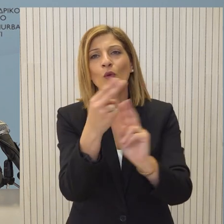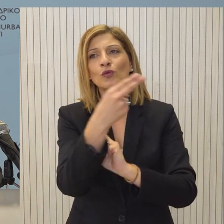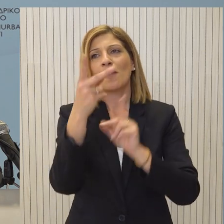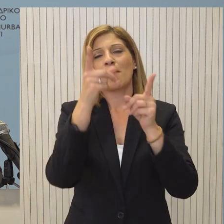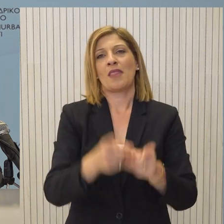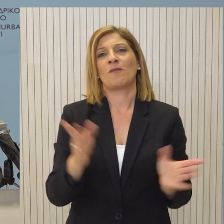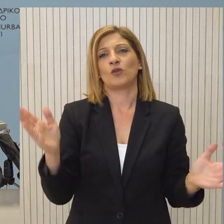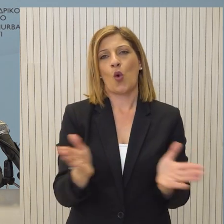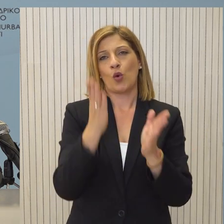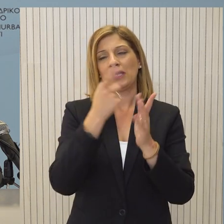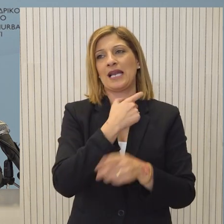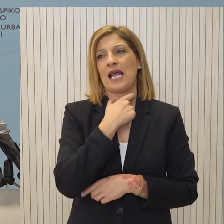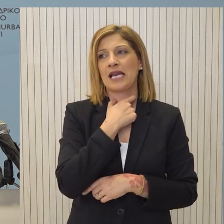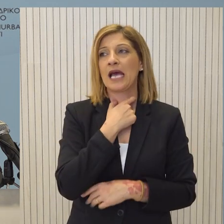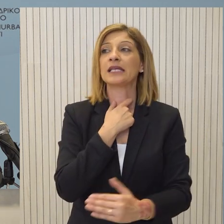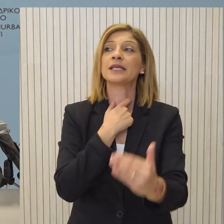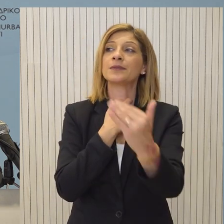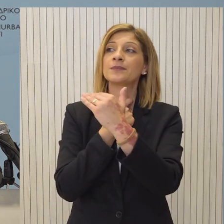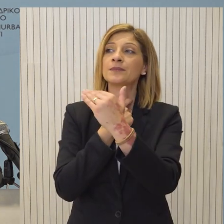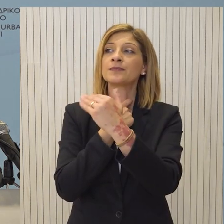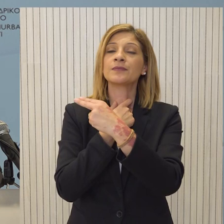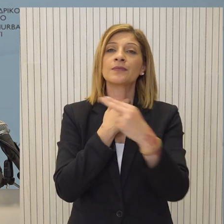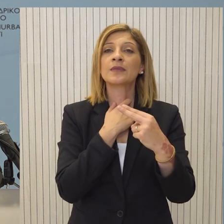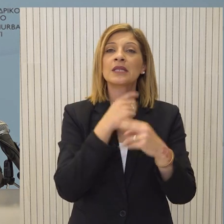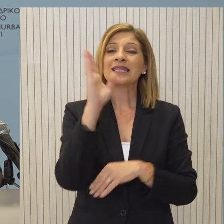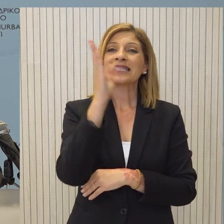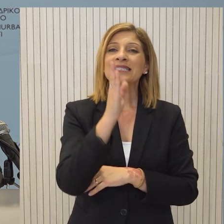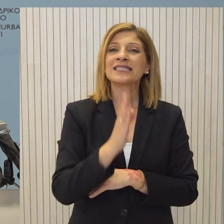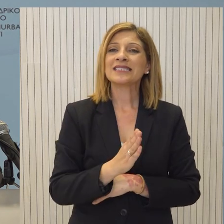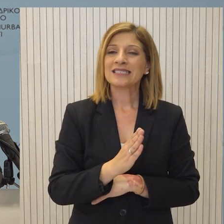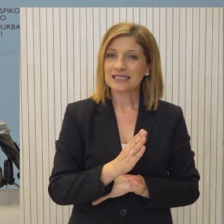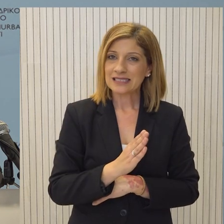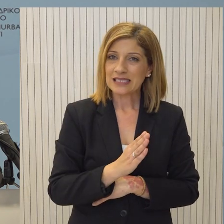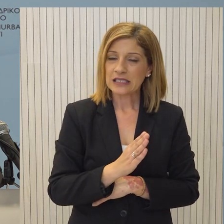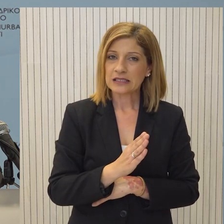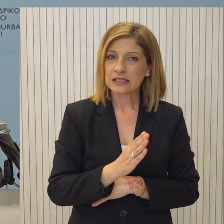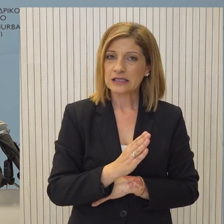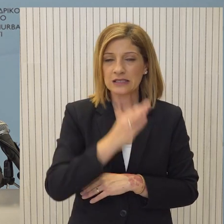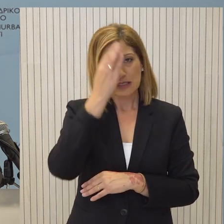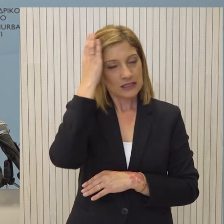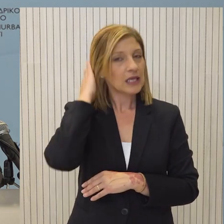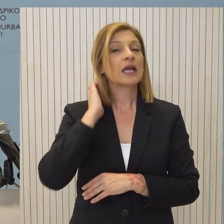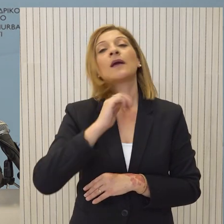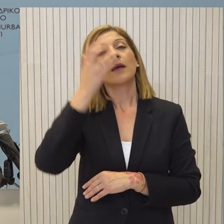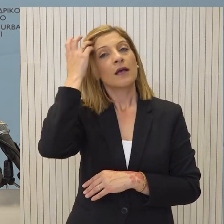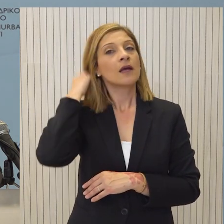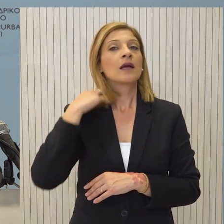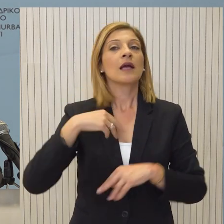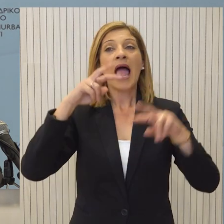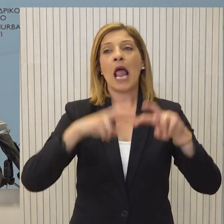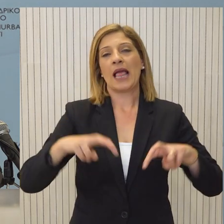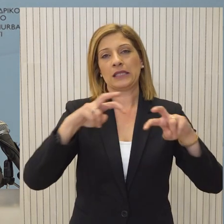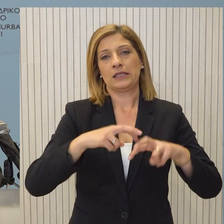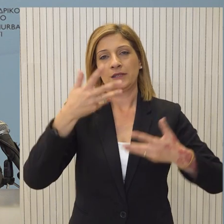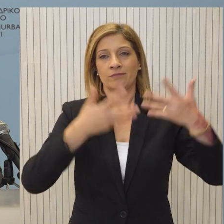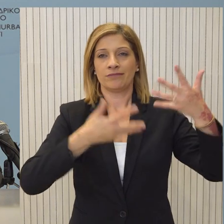θα το πράξει. Θα ήθελα να ρωτήσω για την κρίση που έχει ξεσπάσει με τον Γενικό Ελεκτή. Εάν